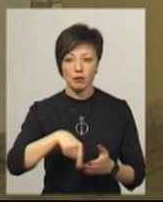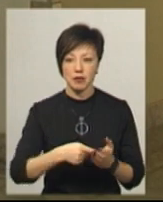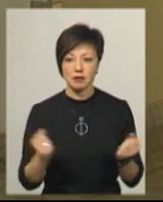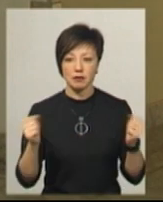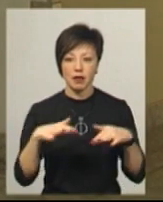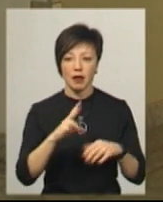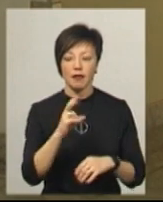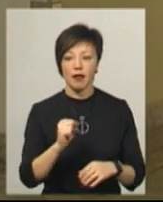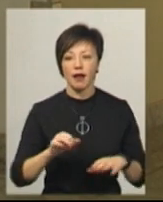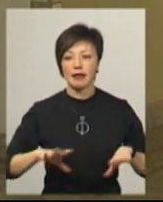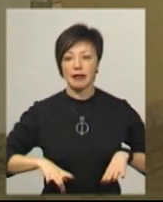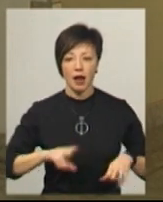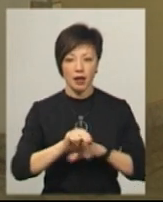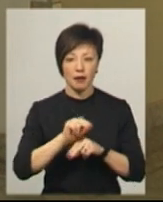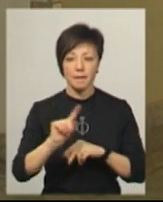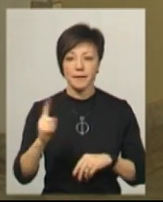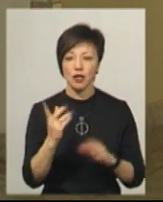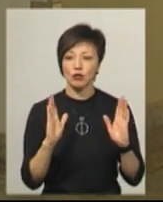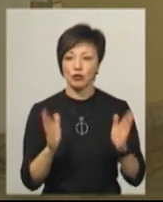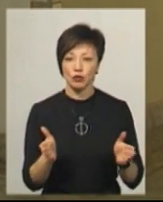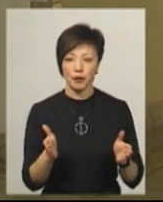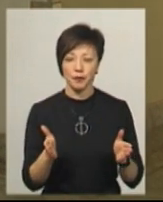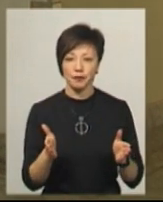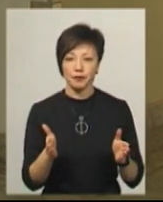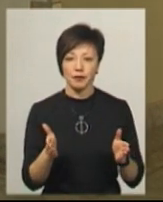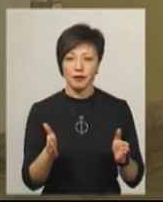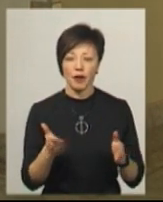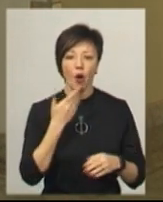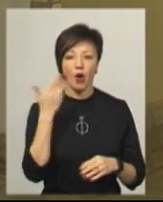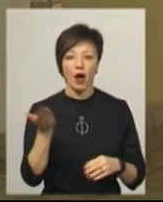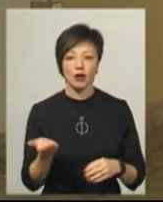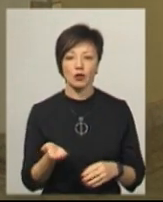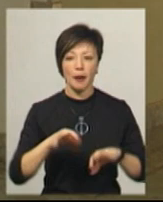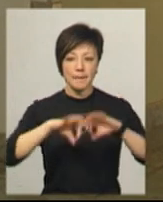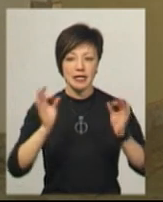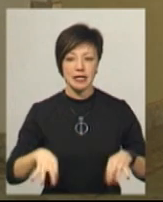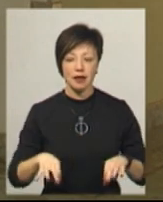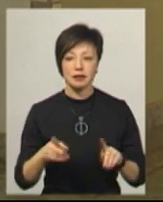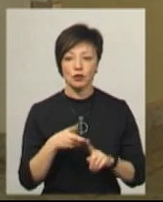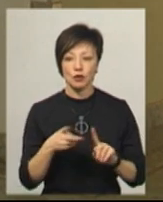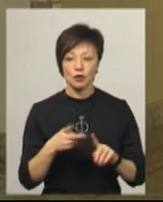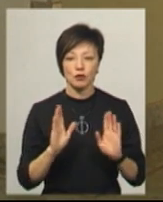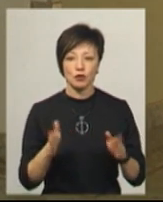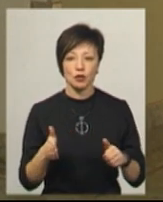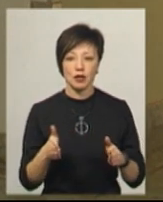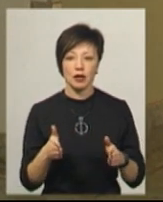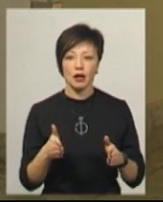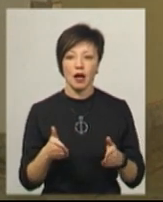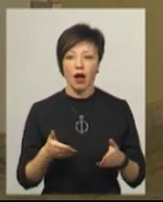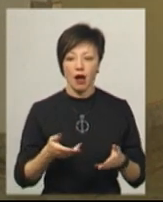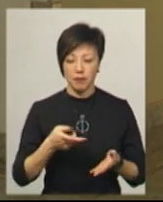збиратись на тренінги. Першим тренінгом буде ораторська майстерність, далі буде стендап